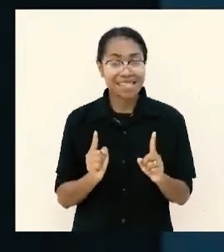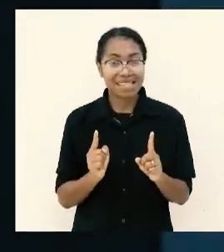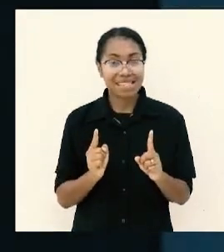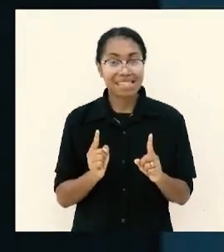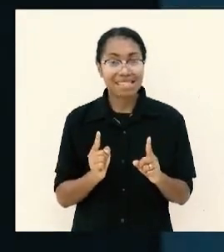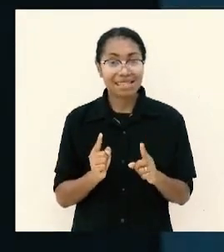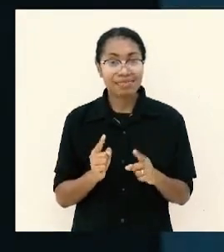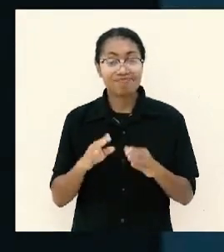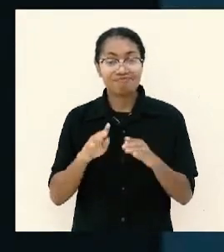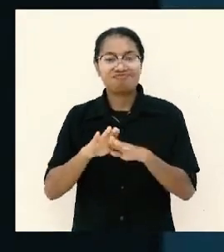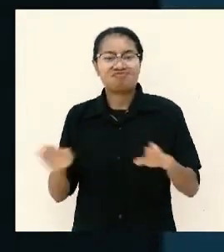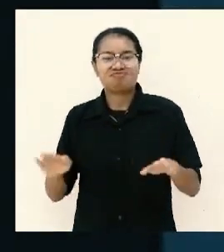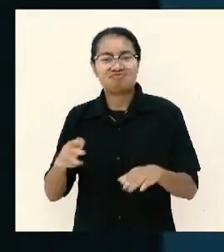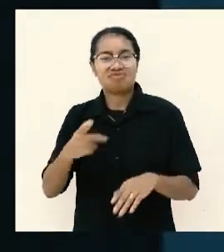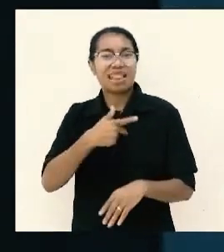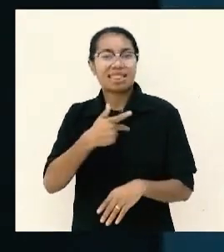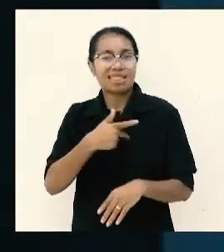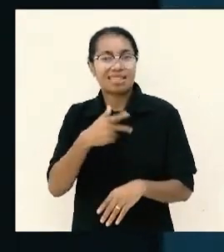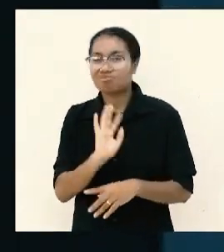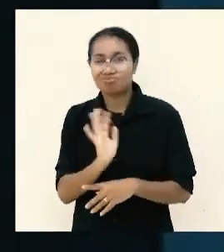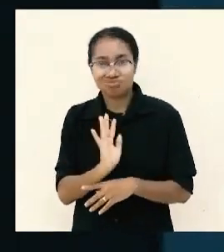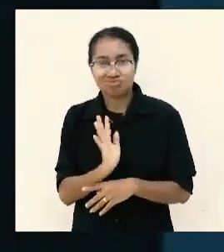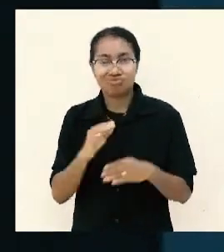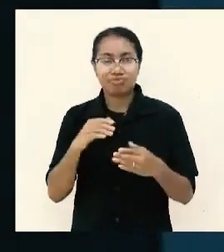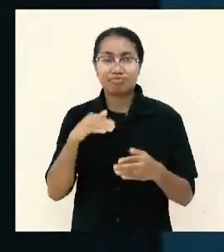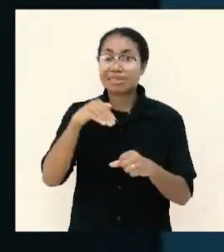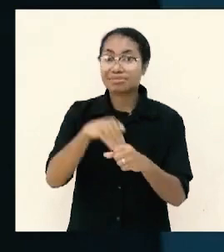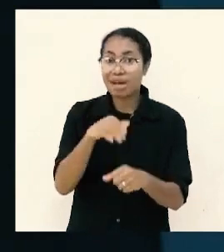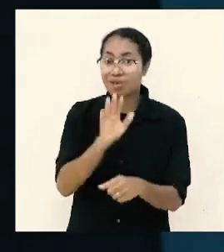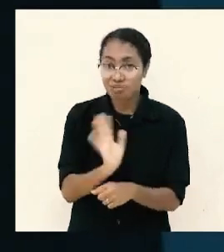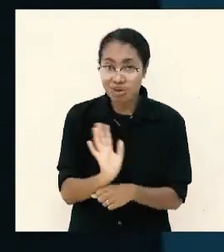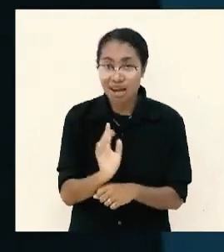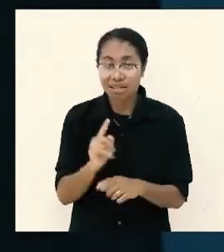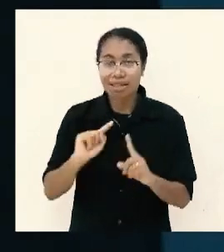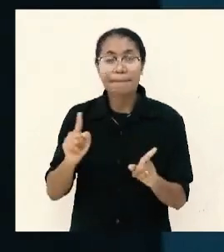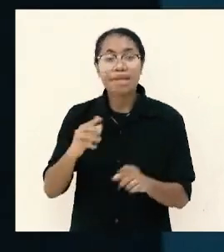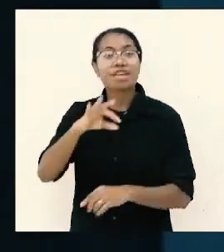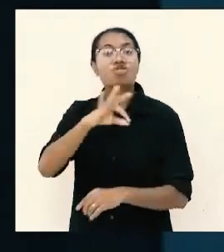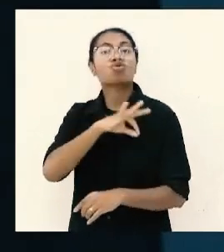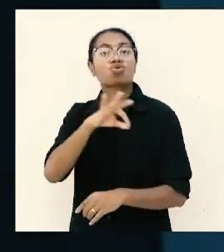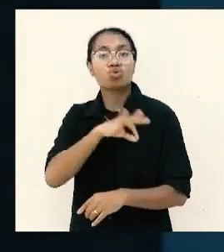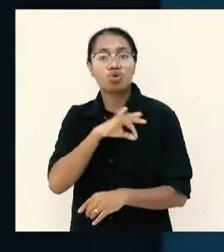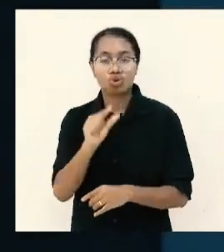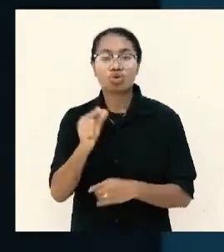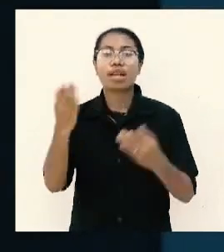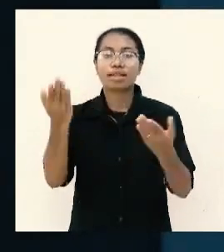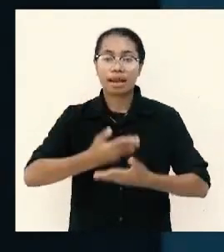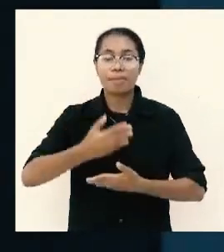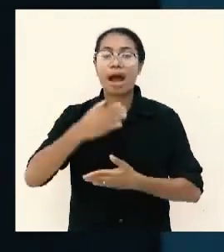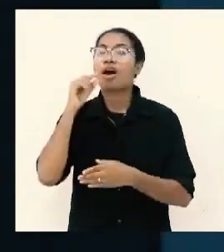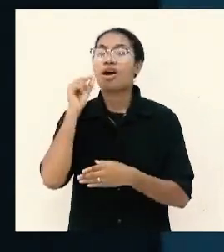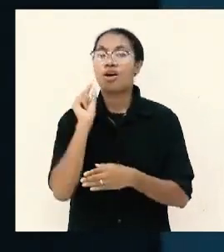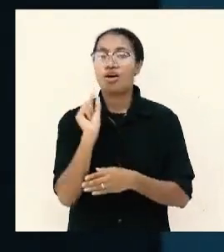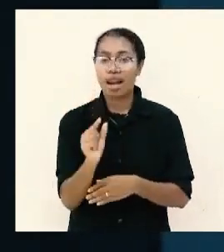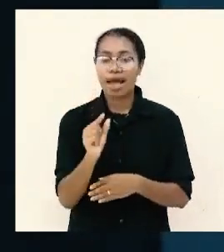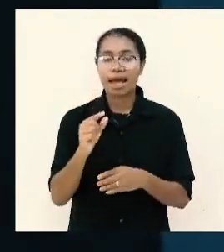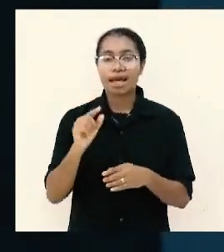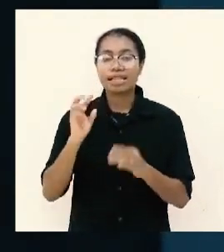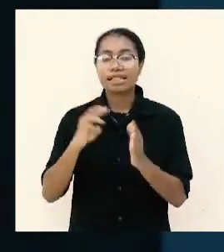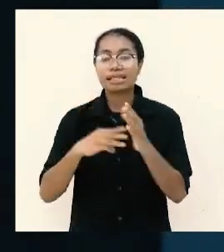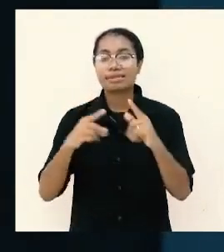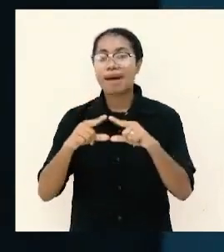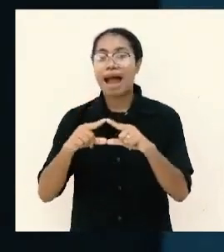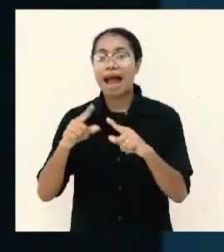hatinya bukan persembahan itu tapi keuntungan yang akan diterima oleh mereka yang